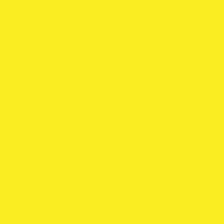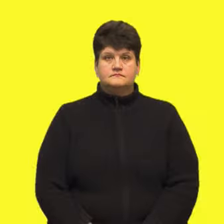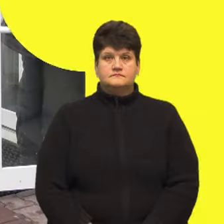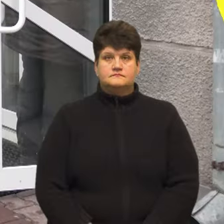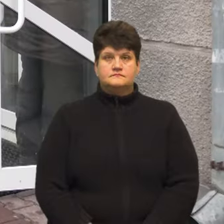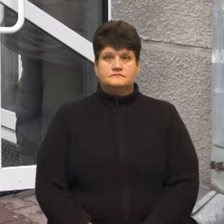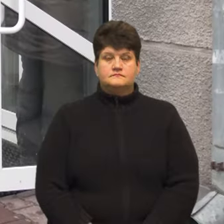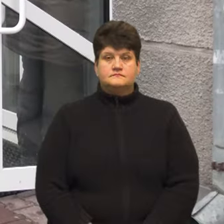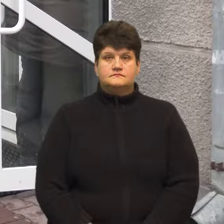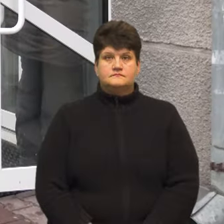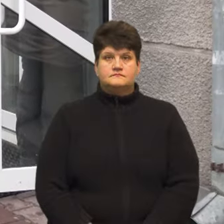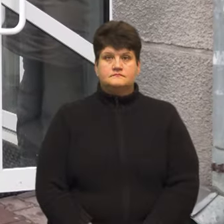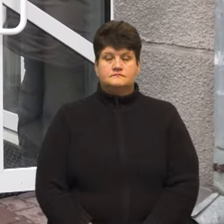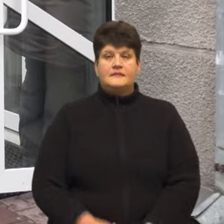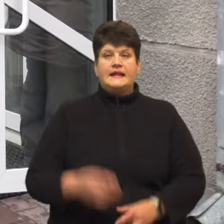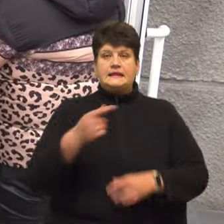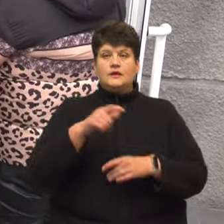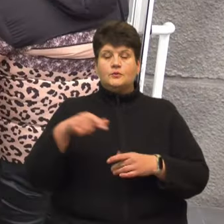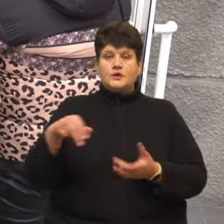Суспільне Тернопіль у